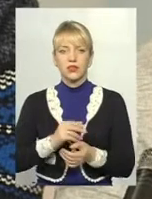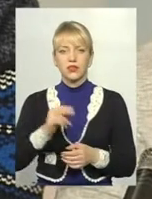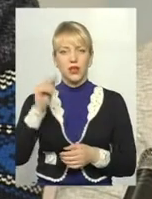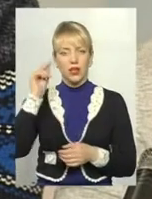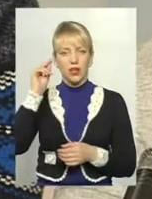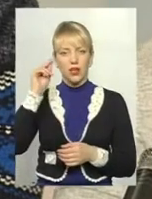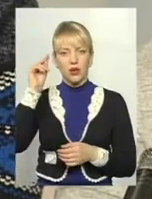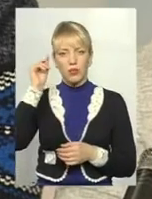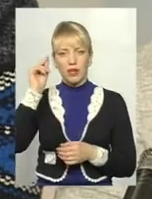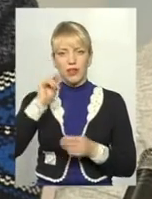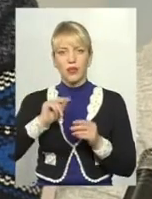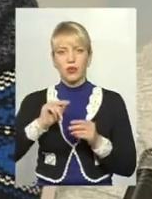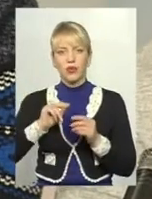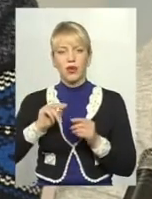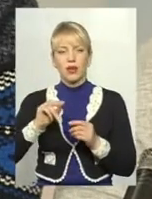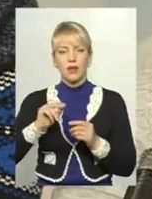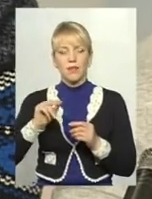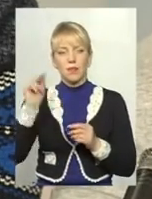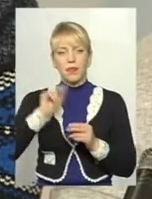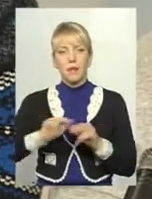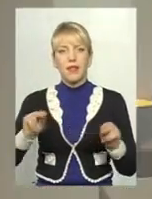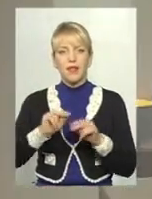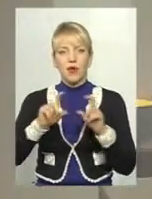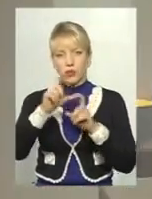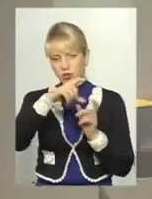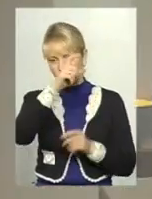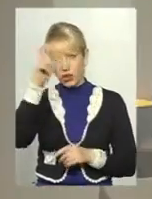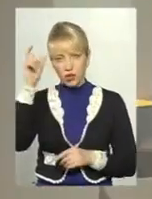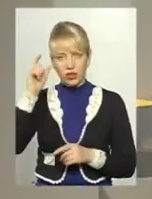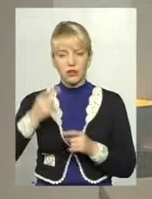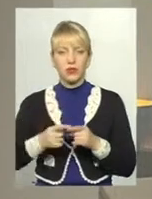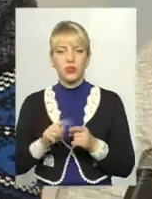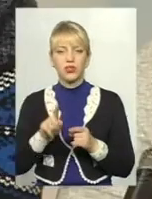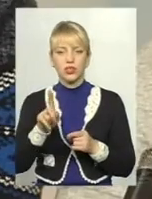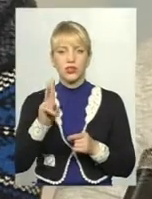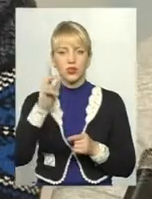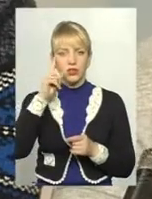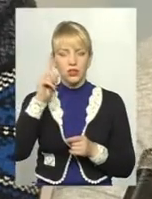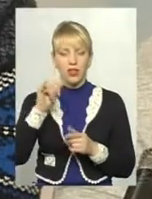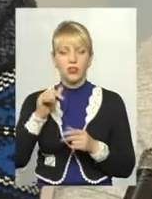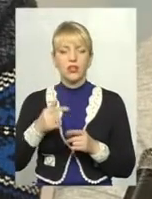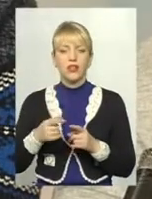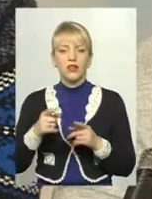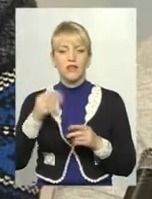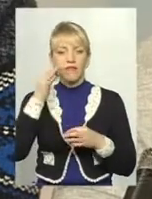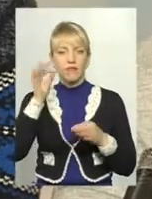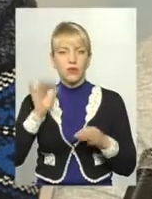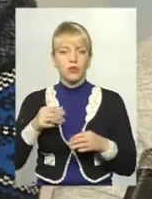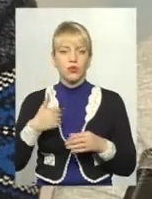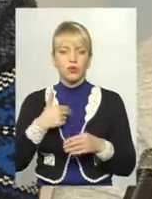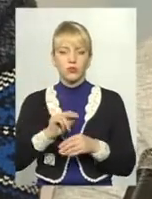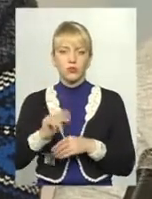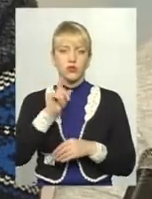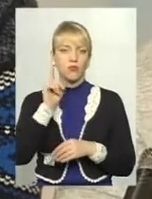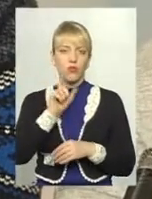академією. хочемо молодь, знаєте, ті аксакали, які знають і вміють, ми хочемо навчити молодь, тому що молодь в нас все-таки